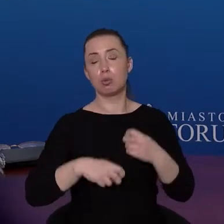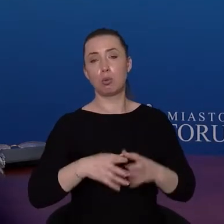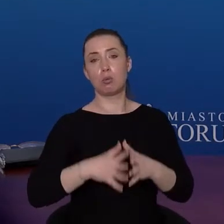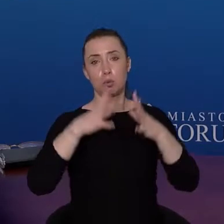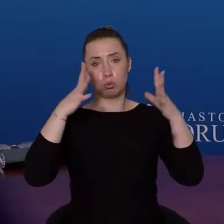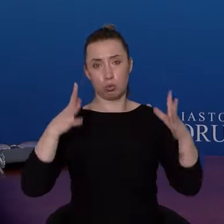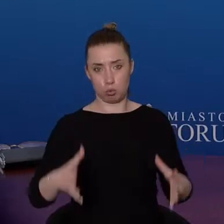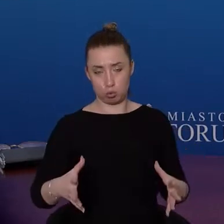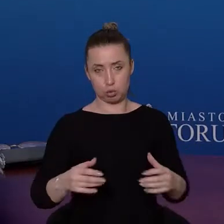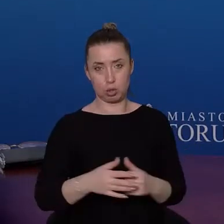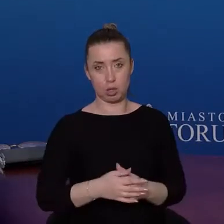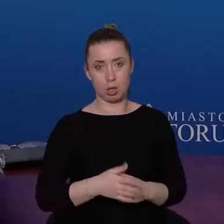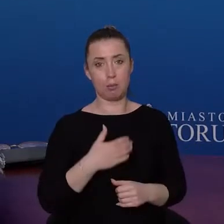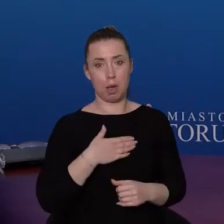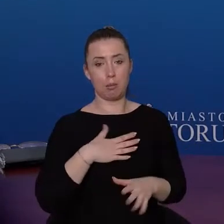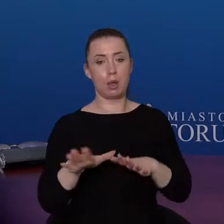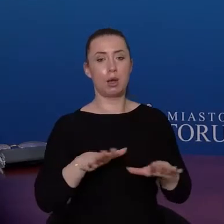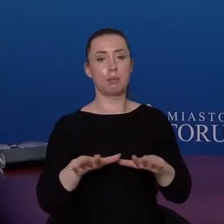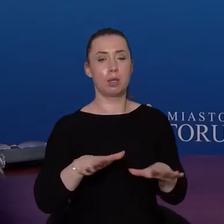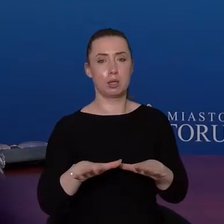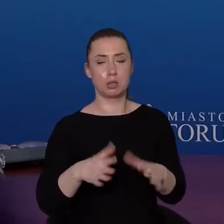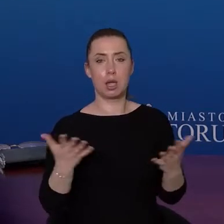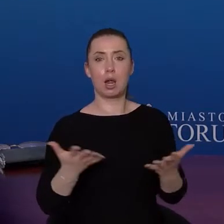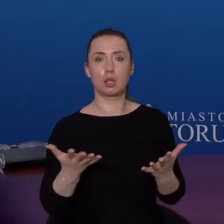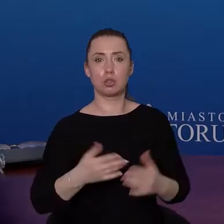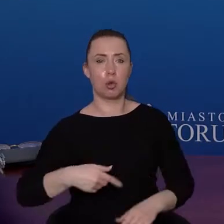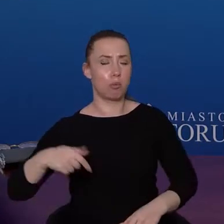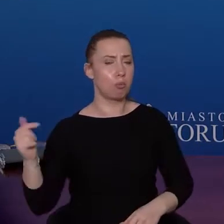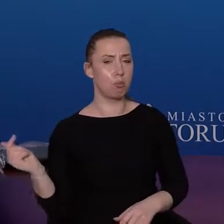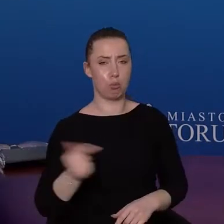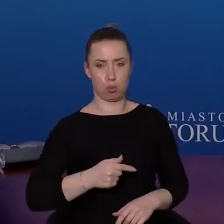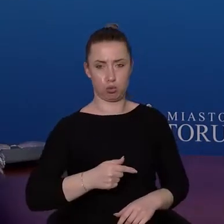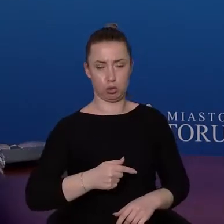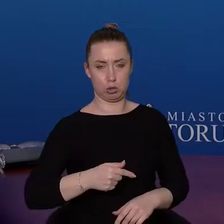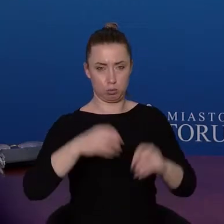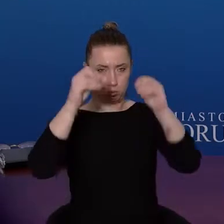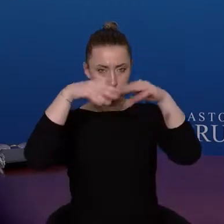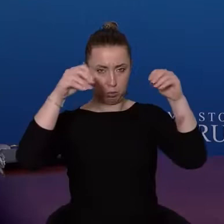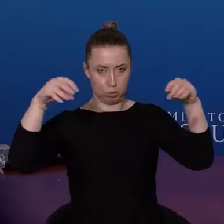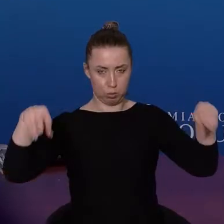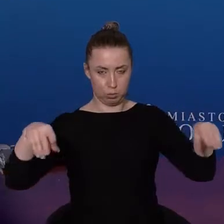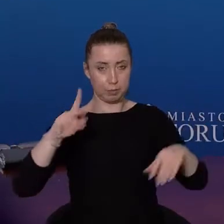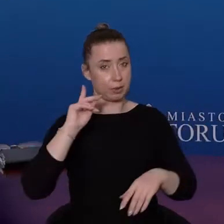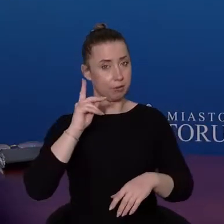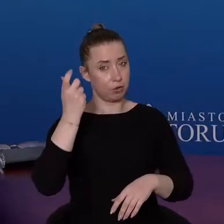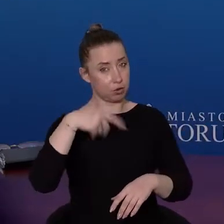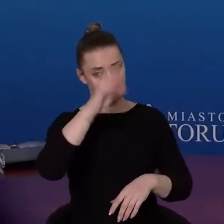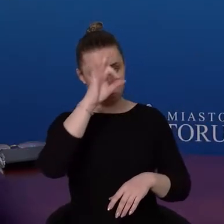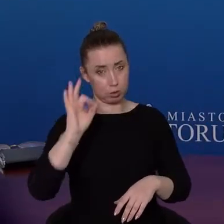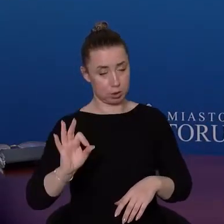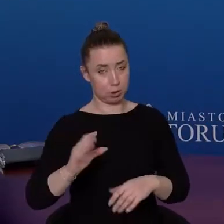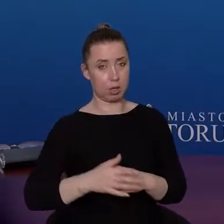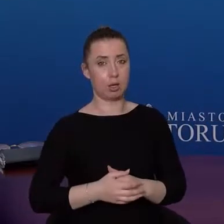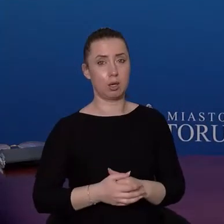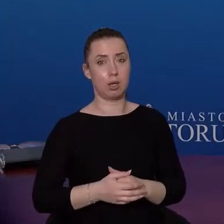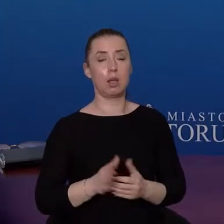Są miejsca, jak już powiedziałem przed chwilą, gdzie oświetlenie absolutnie musi być. Stuprocentowe